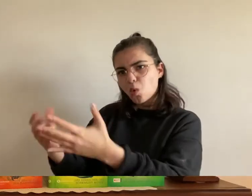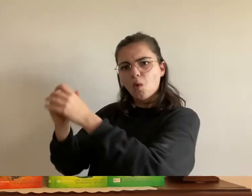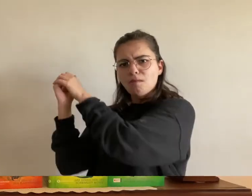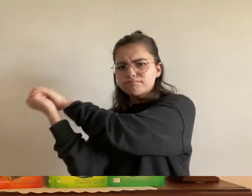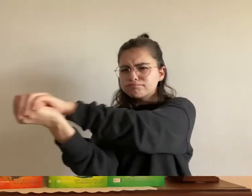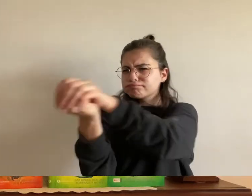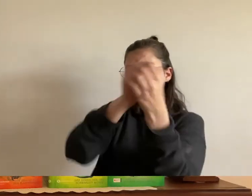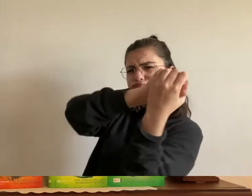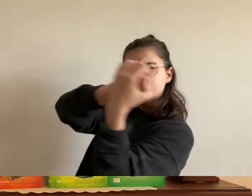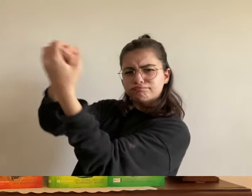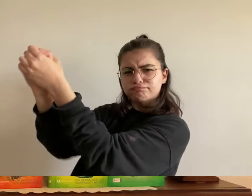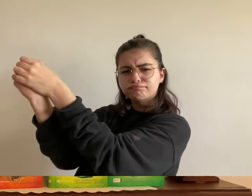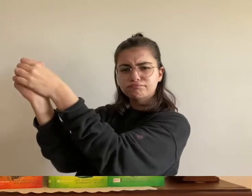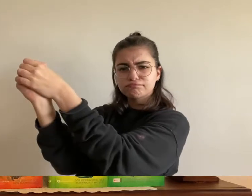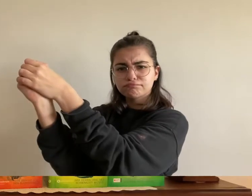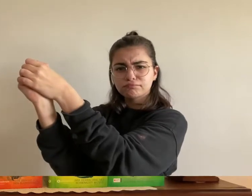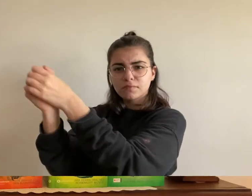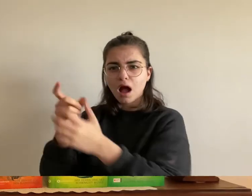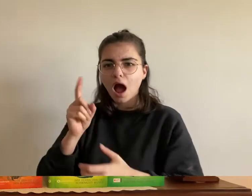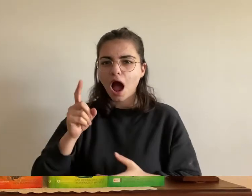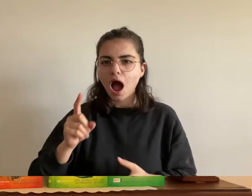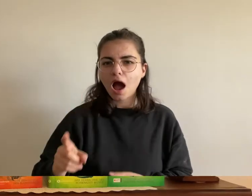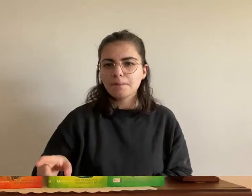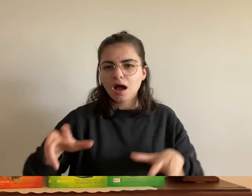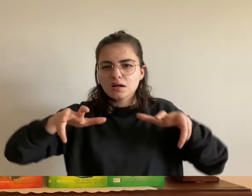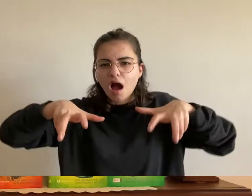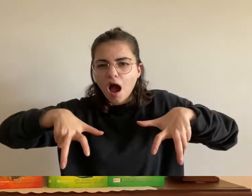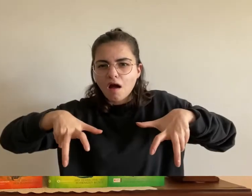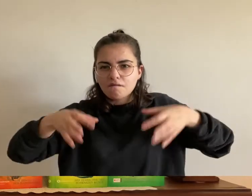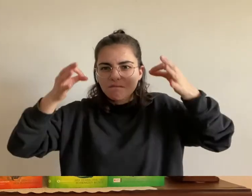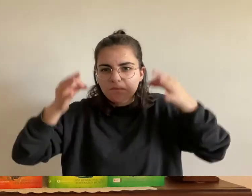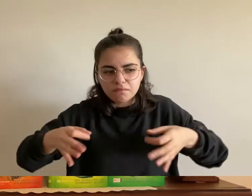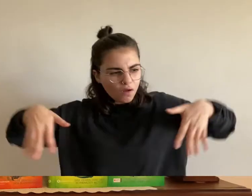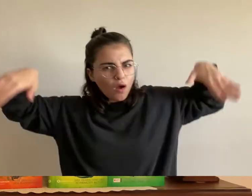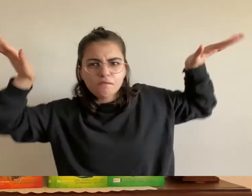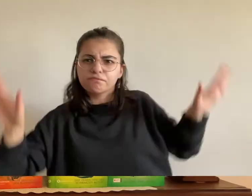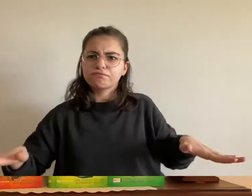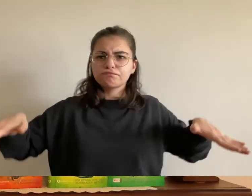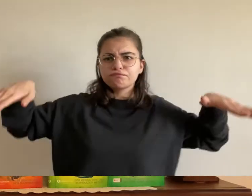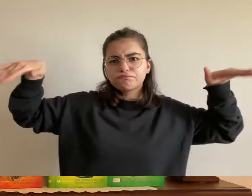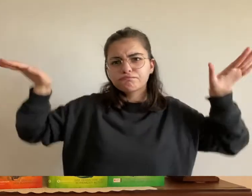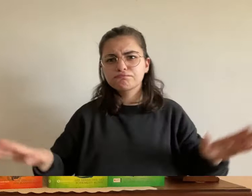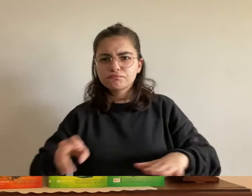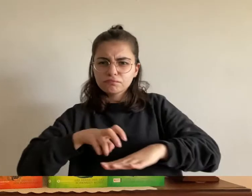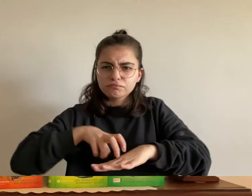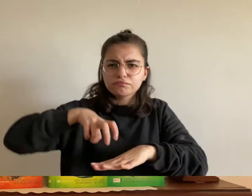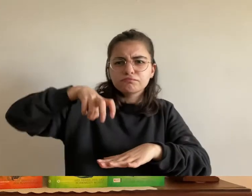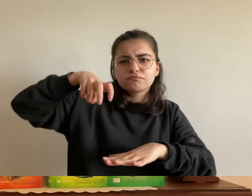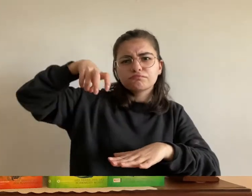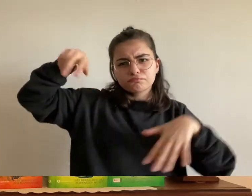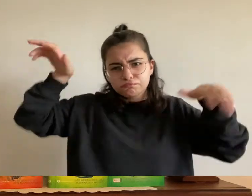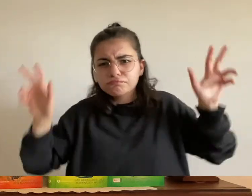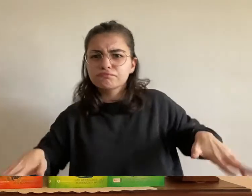erhob er sich in die luft und flog knapp über erics kopf hinweg er hielt zuerst auf die mädchen zu die sich